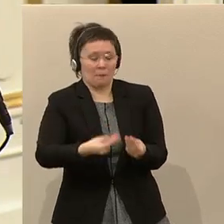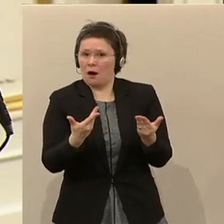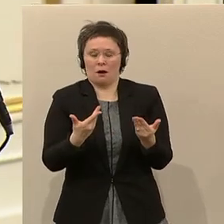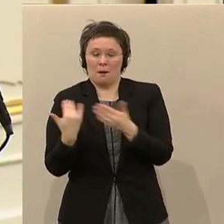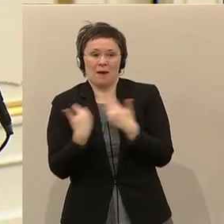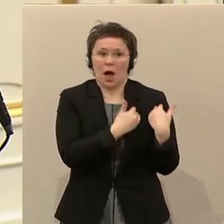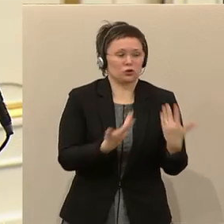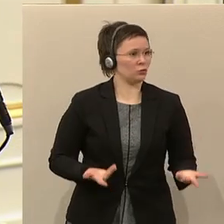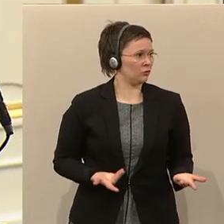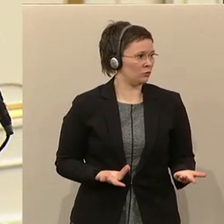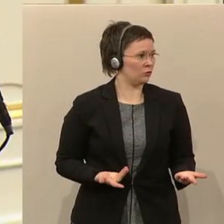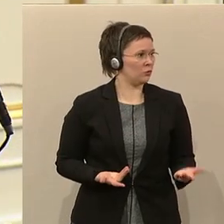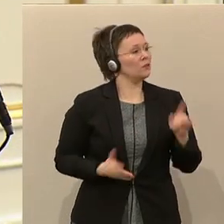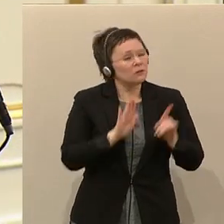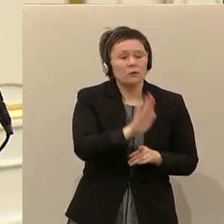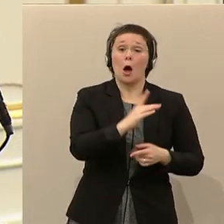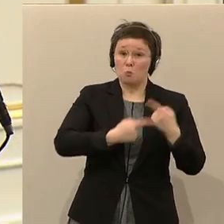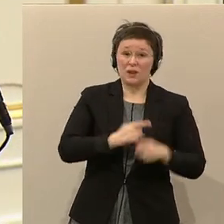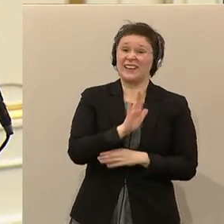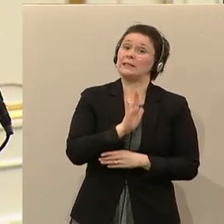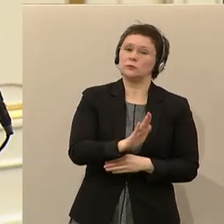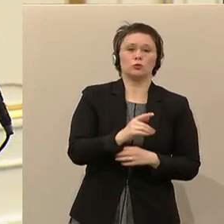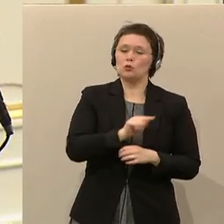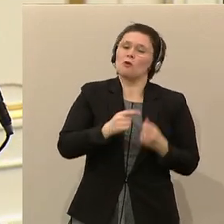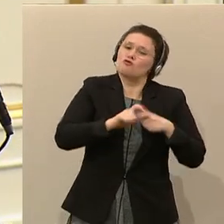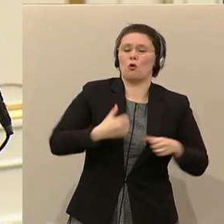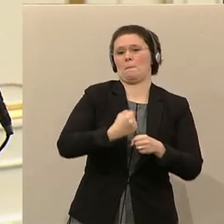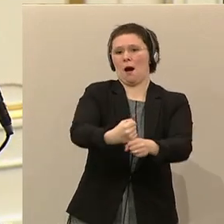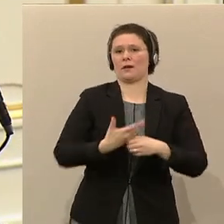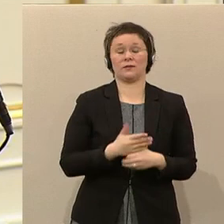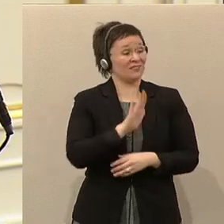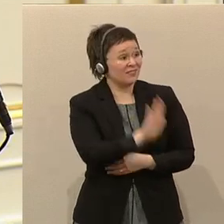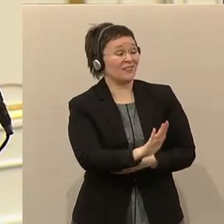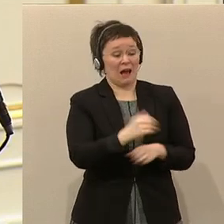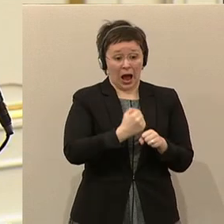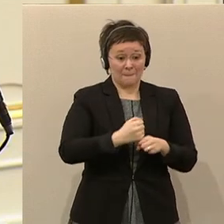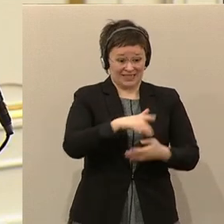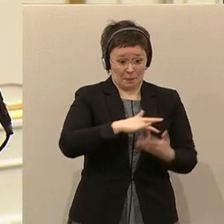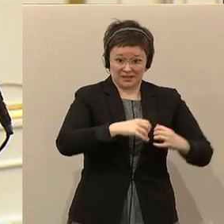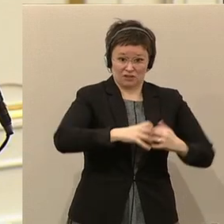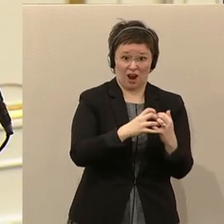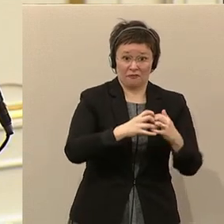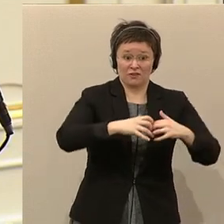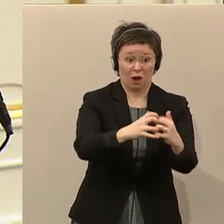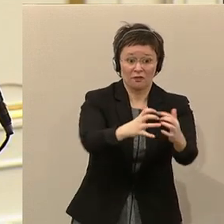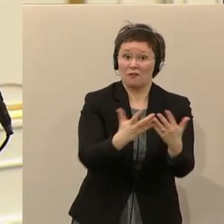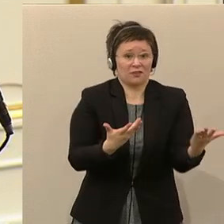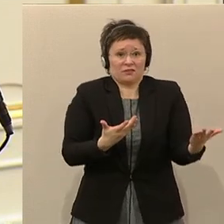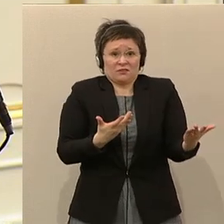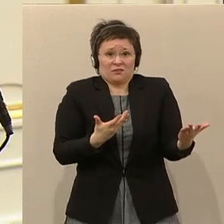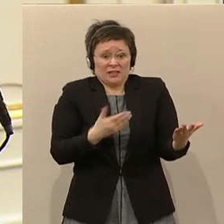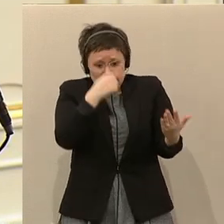des Schuldensmachens ist hauptverantwortlich dafür, dass sie das Schaffen von Arbeitsplätzen für die Wirtschaft immer weniger lohnt.